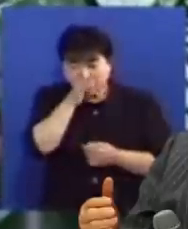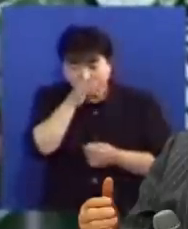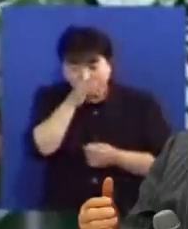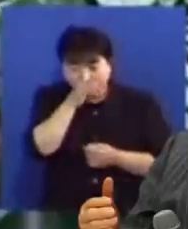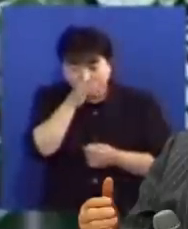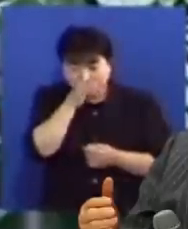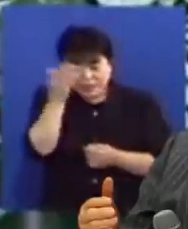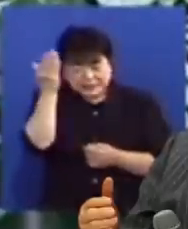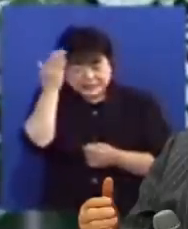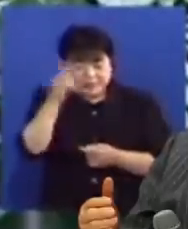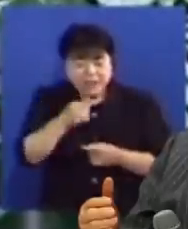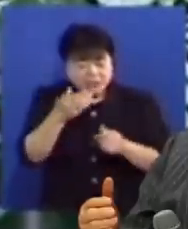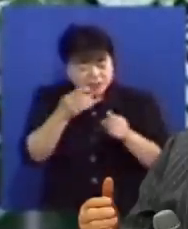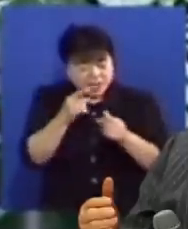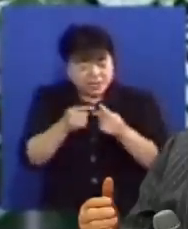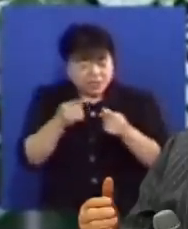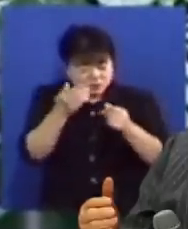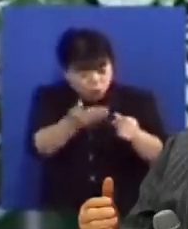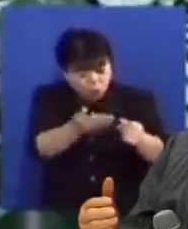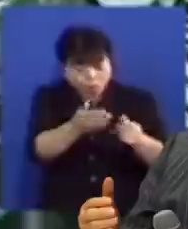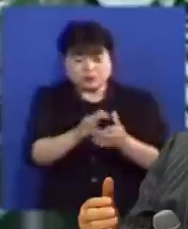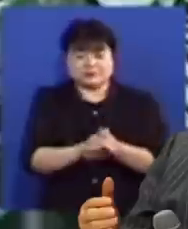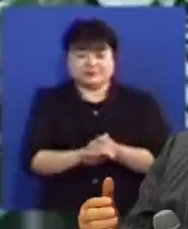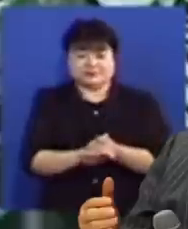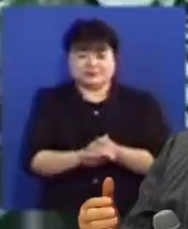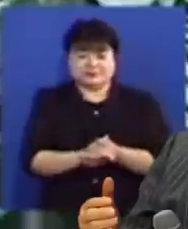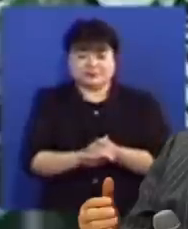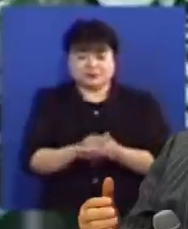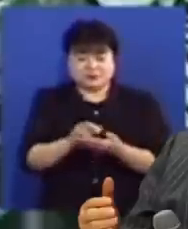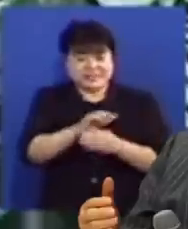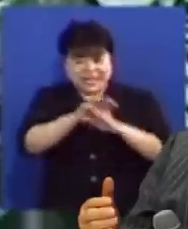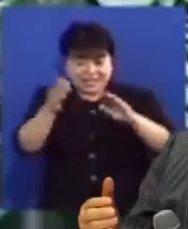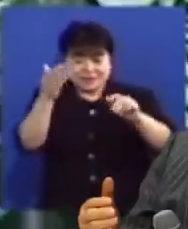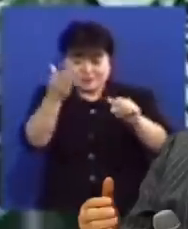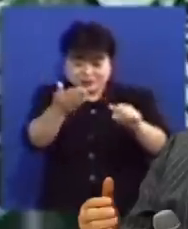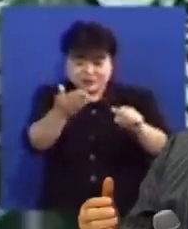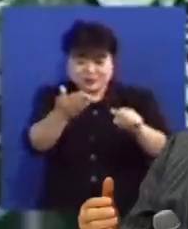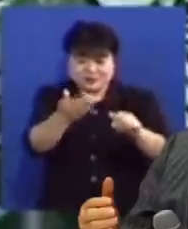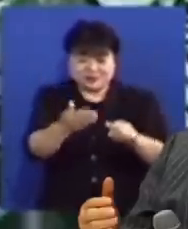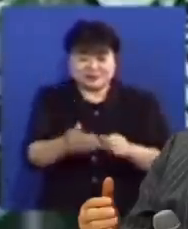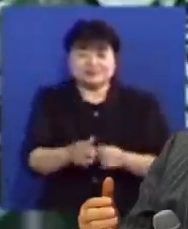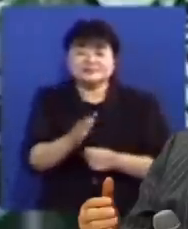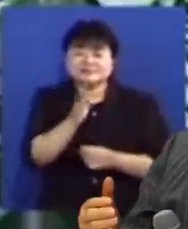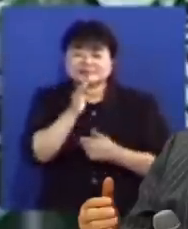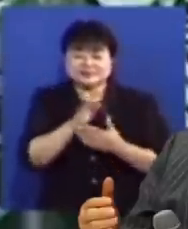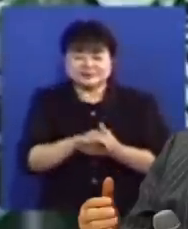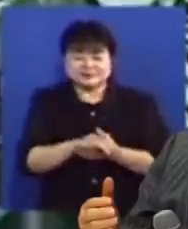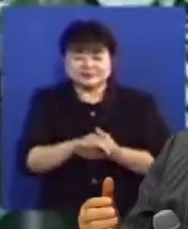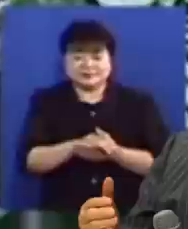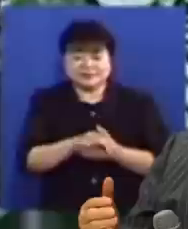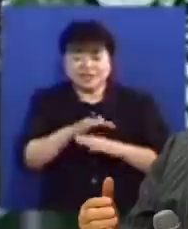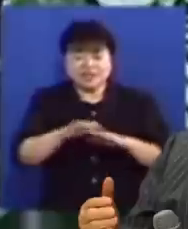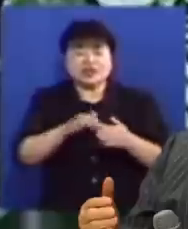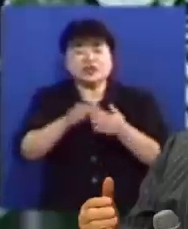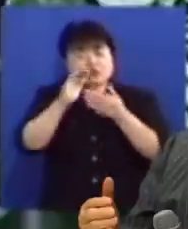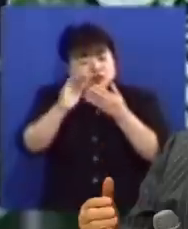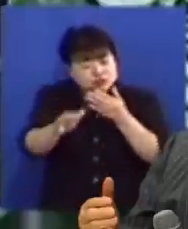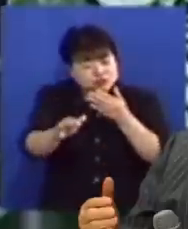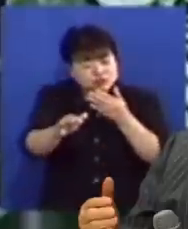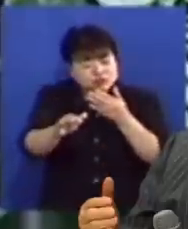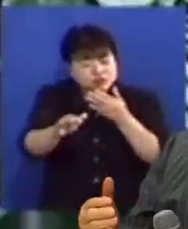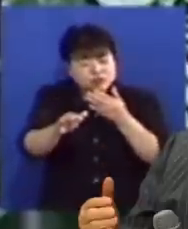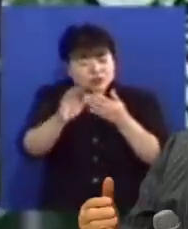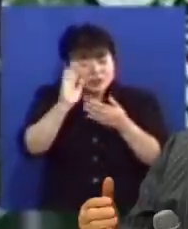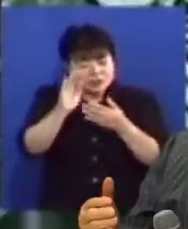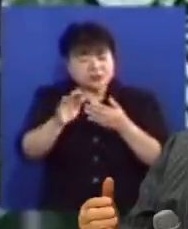지혜로운 말 한마디를 그때 탁 주셔서 문제를 해결할 수 있는 것이 그게 지혜의 은사입니다 그 해결하고 난 다음에 필요